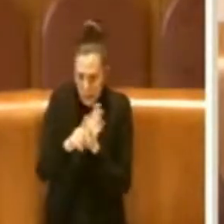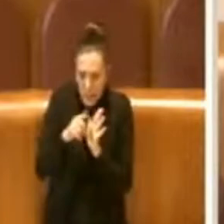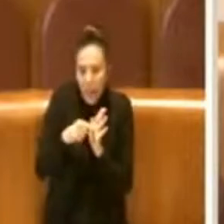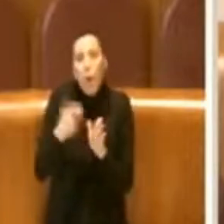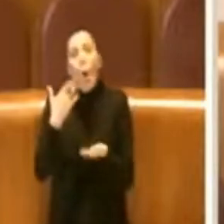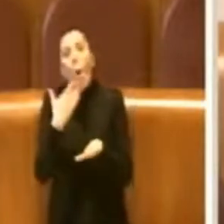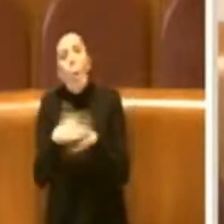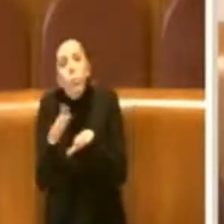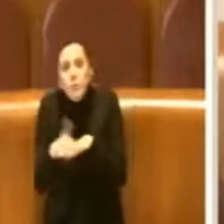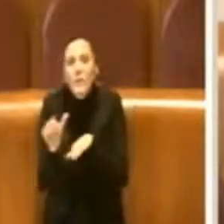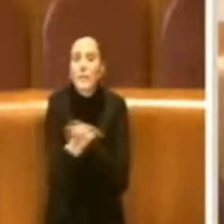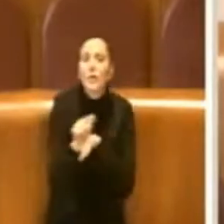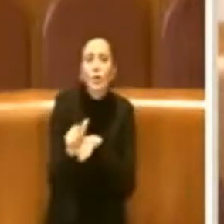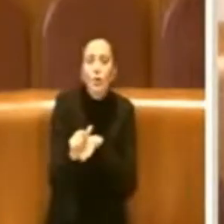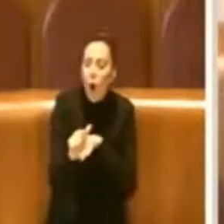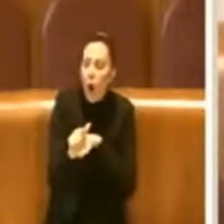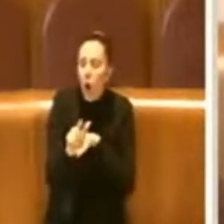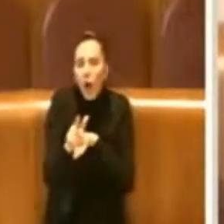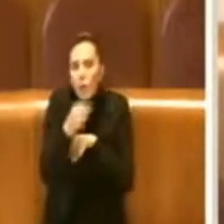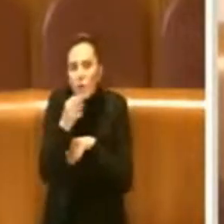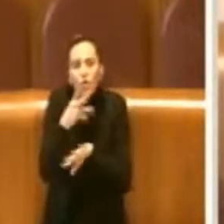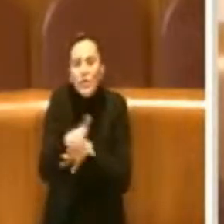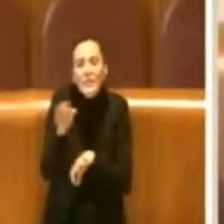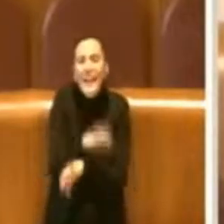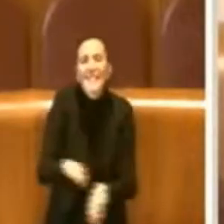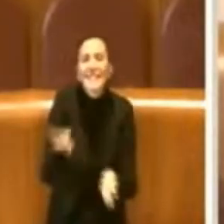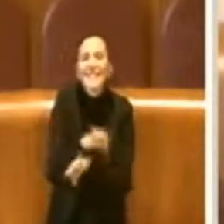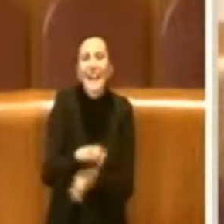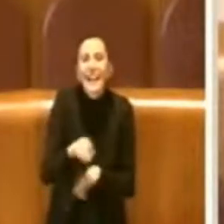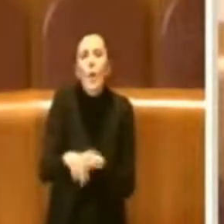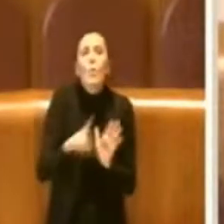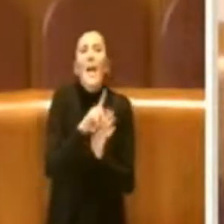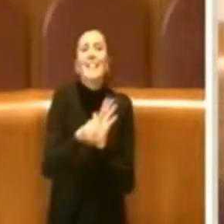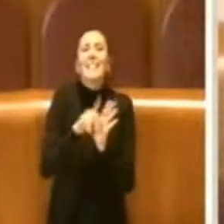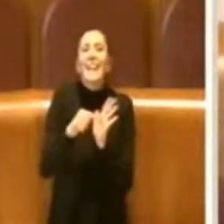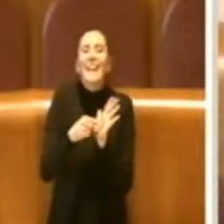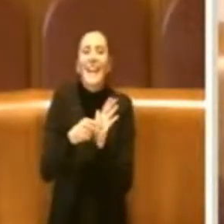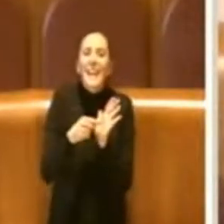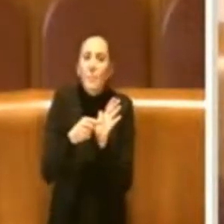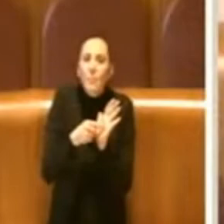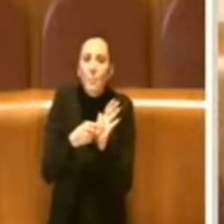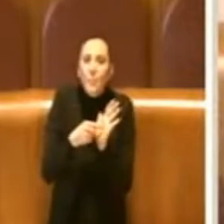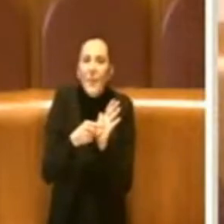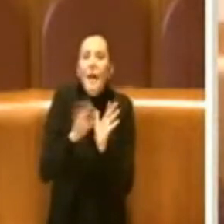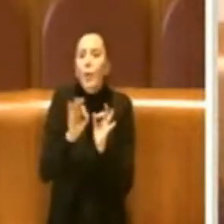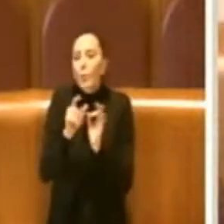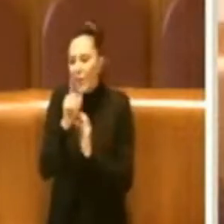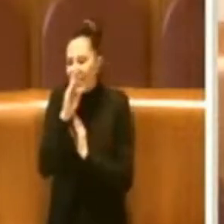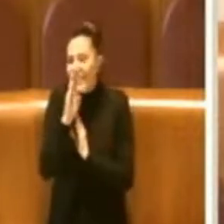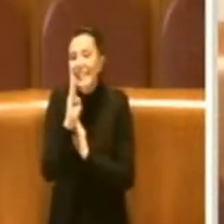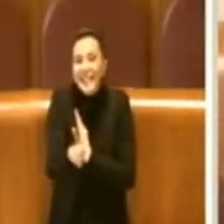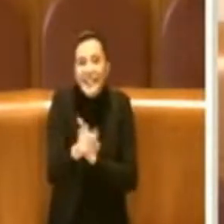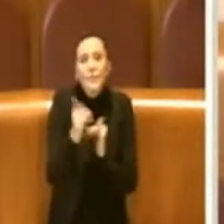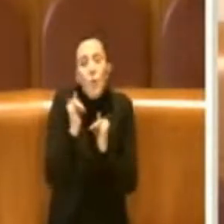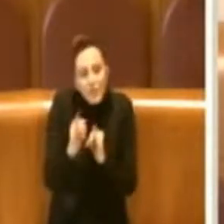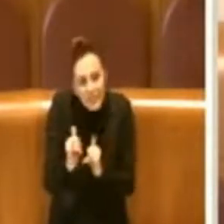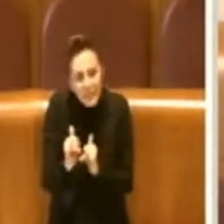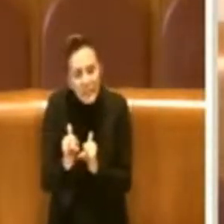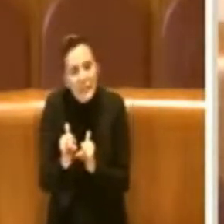meno, è comunque un indirizzo dell'Aula, una delibera che comunque è cogente. È una delibera di indirizzo, però ci sarà. C